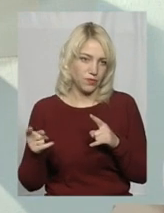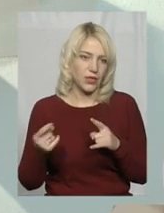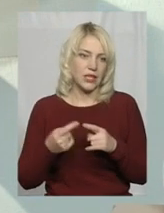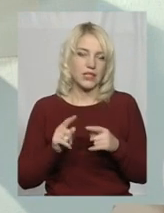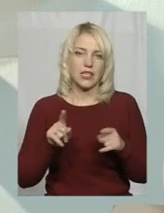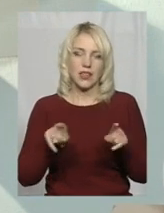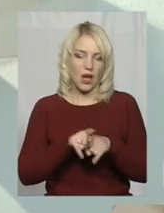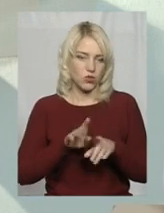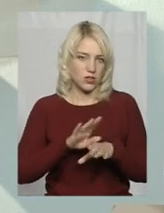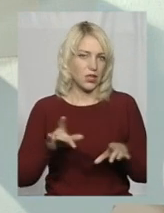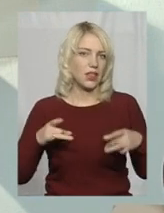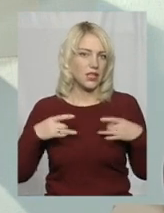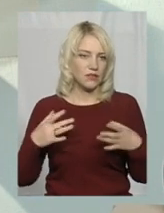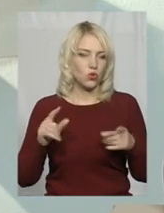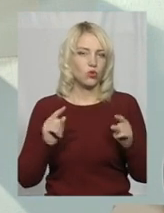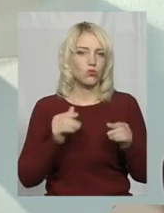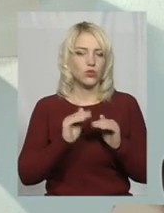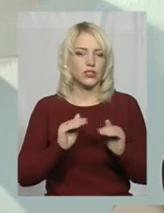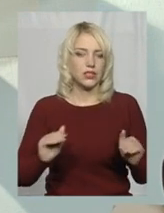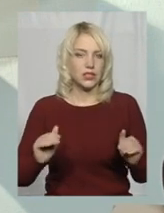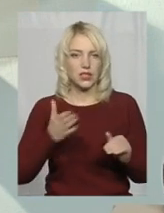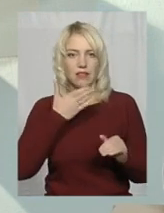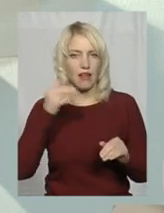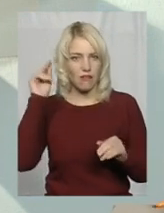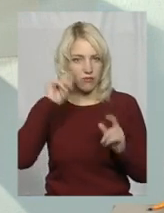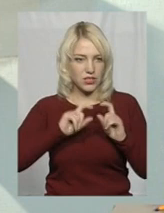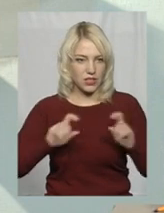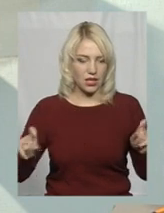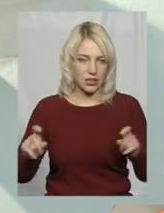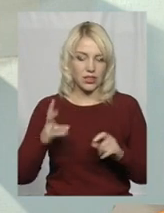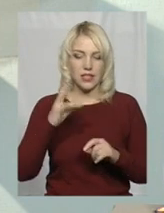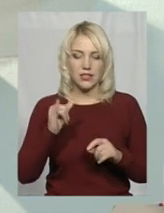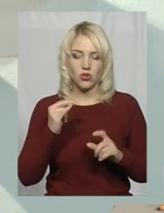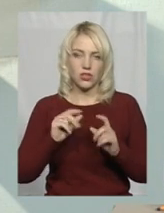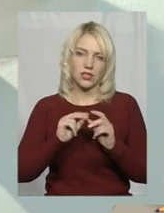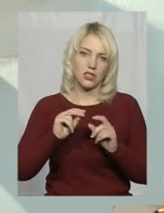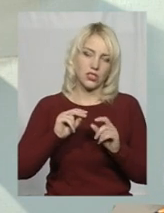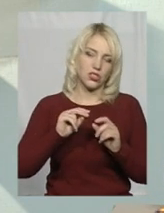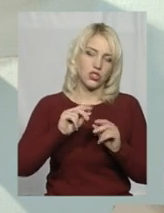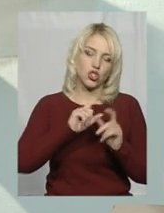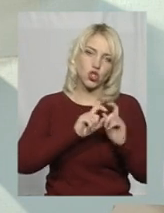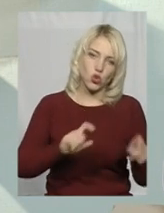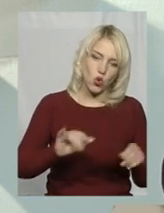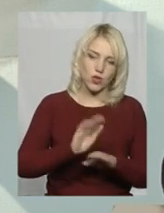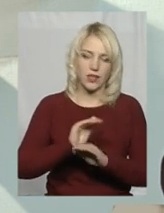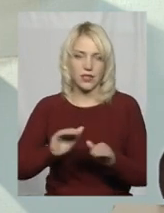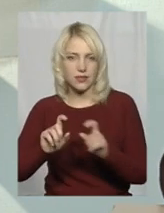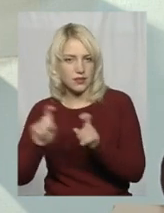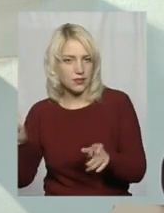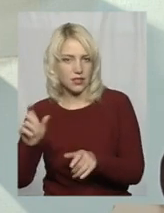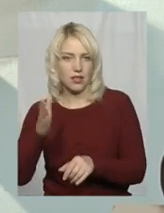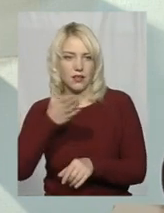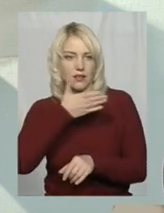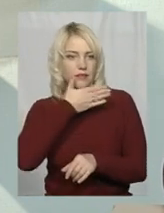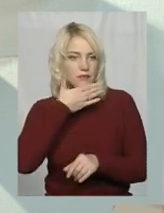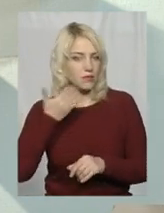також не святкується, тому що діти відсутні у закладі. Жоден ні заклад загальної середньої освіти, ні позашкільний заклад